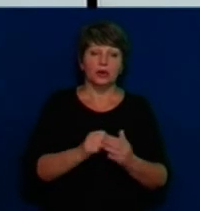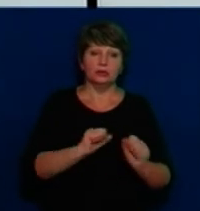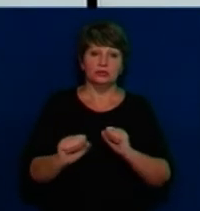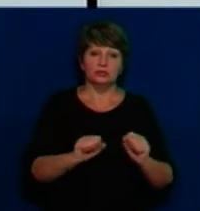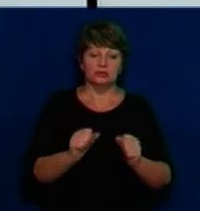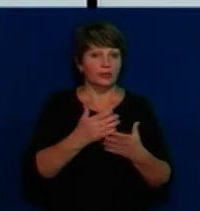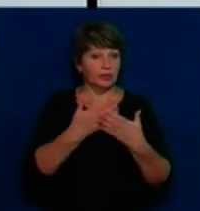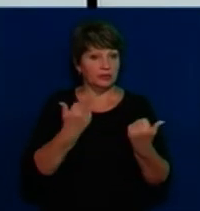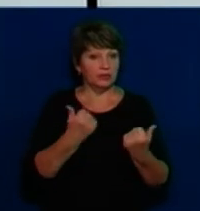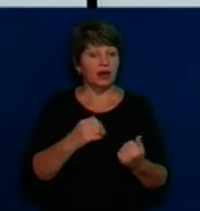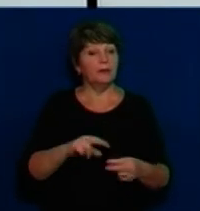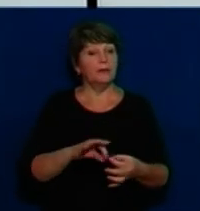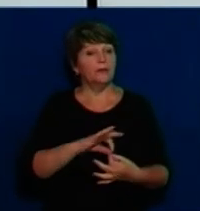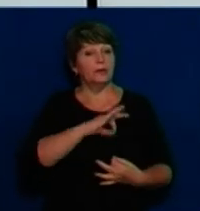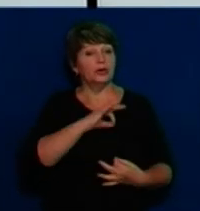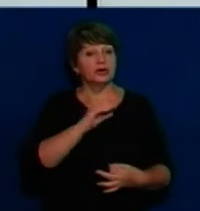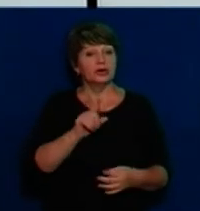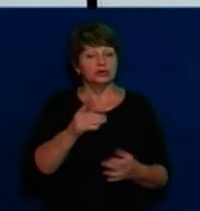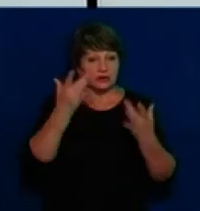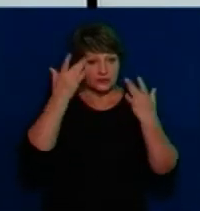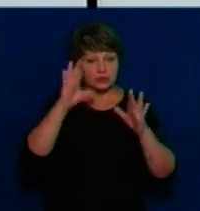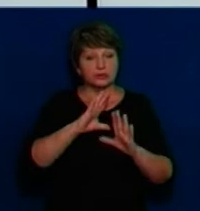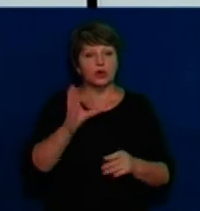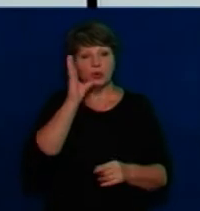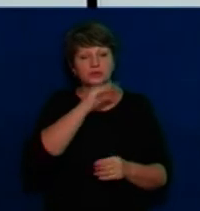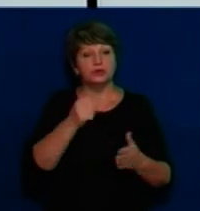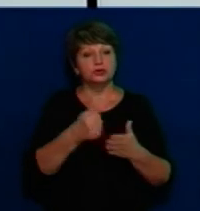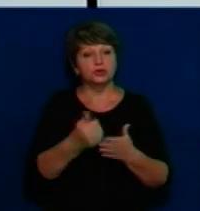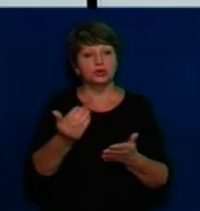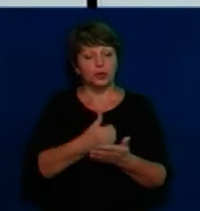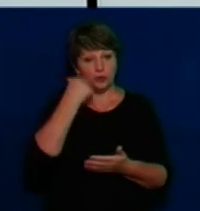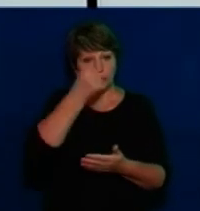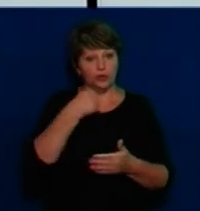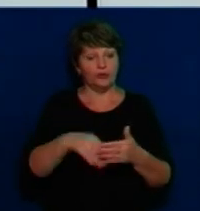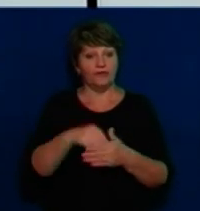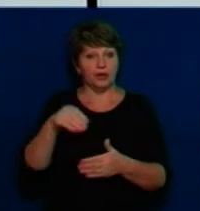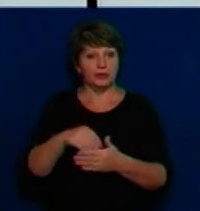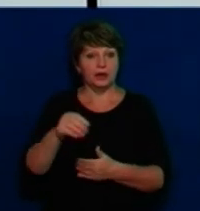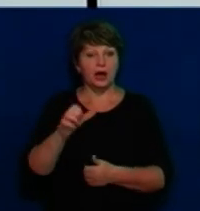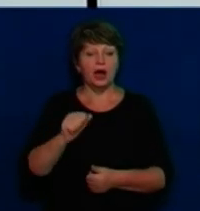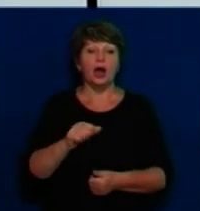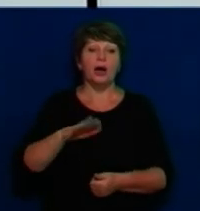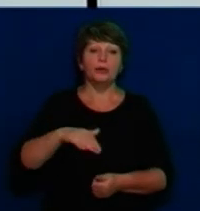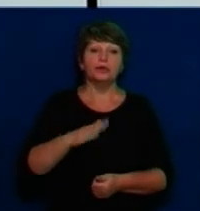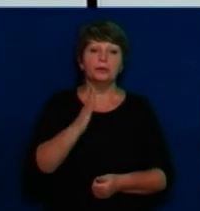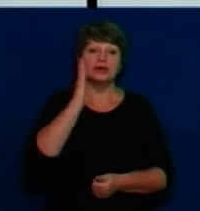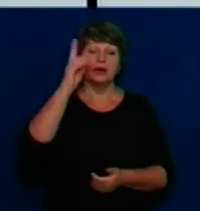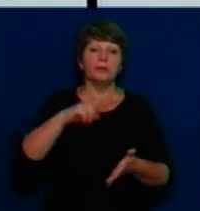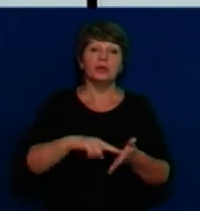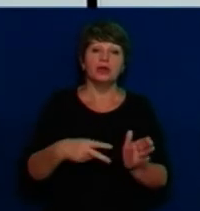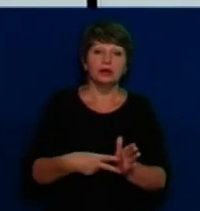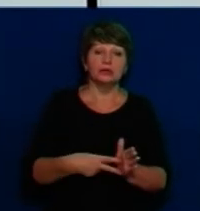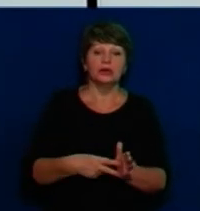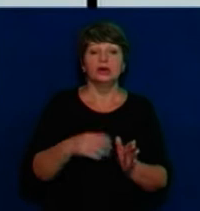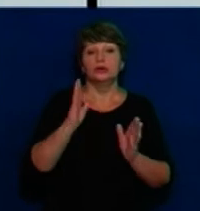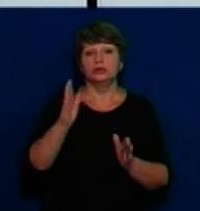бояться, що вони можуть не встигнути до Нового року на вибори. А тоді вже, ви знаєте, вже тоді по перспективному плану всі підуть зовсім не туди,